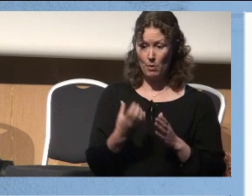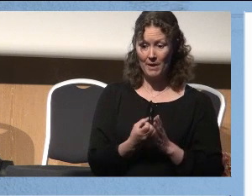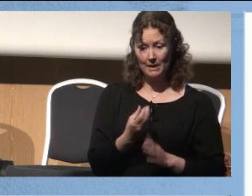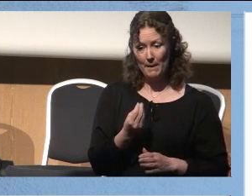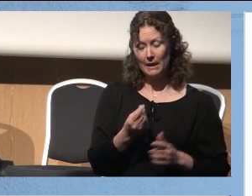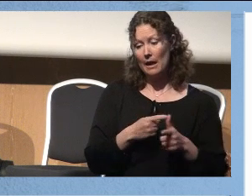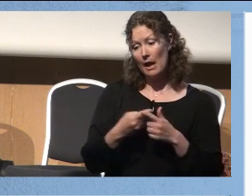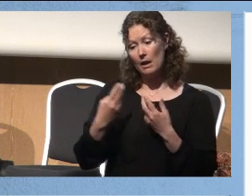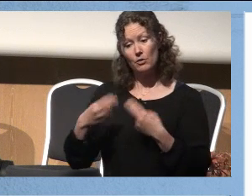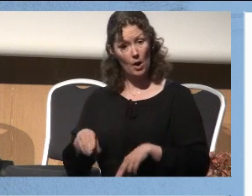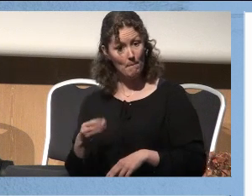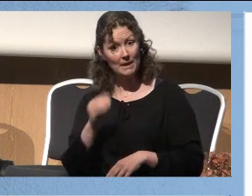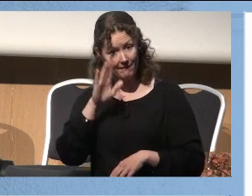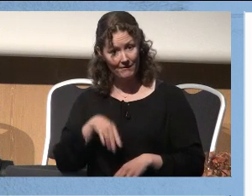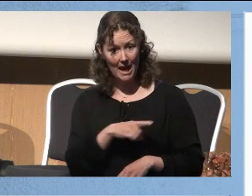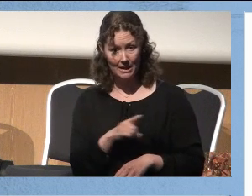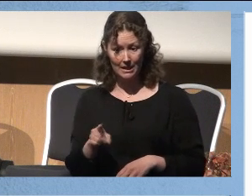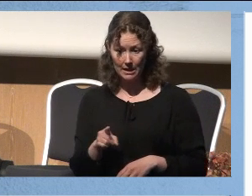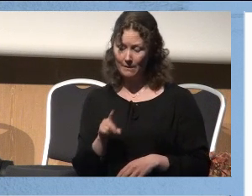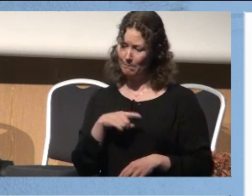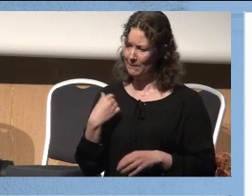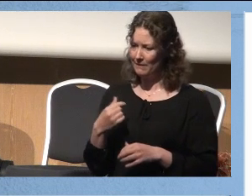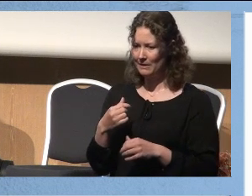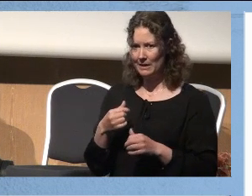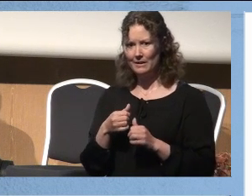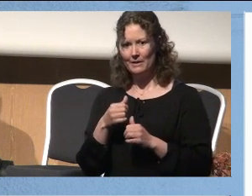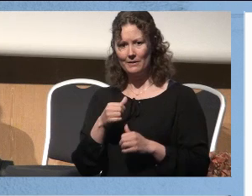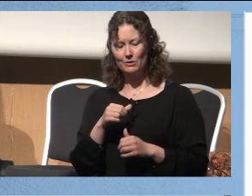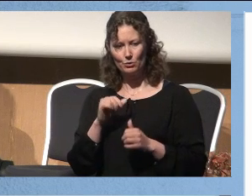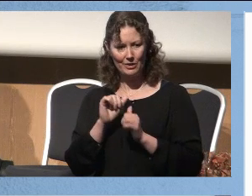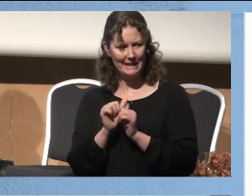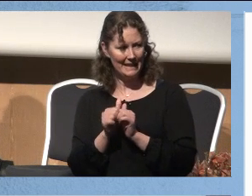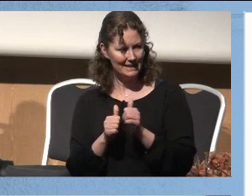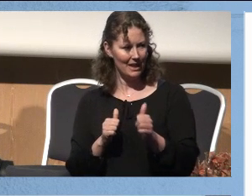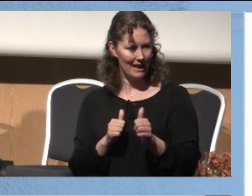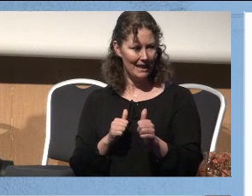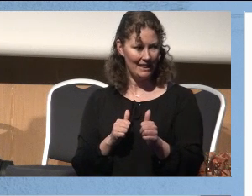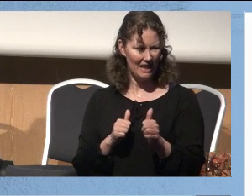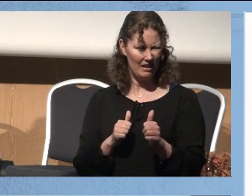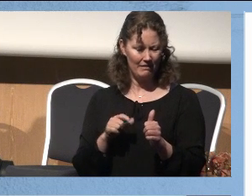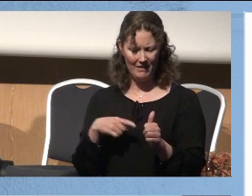eller tatt penger. Vi ligger bittelitt etter med samtidsdata på sykehus.